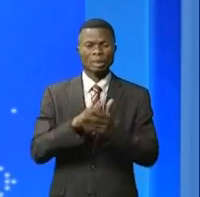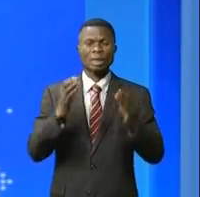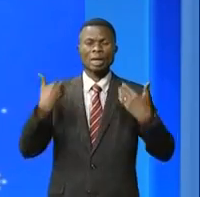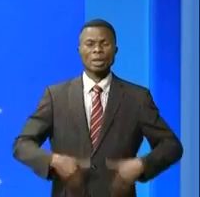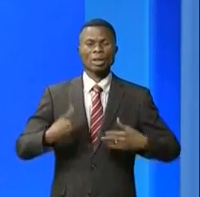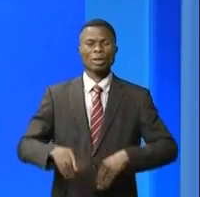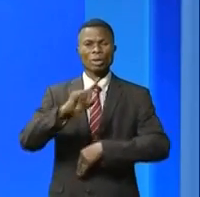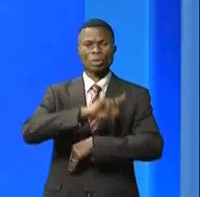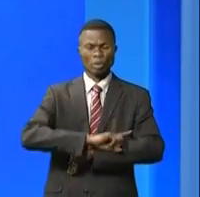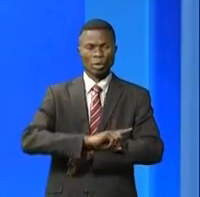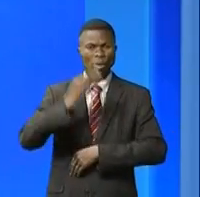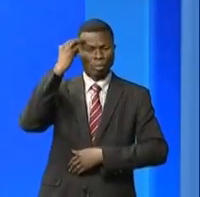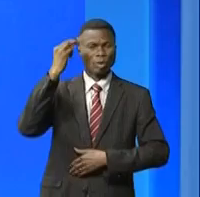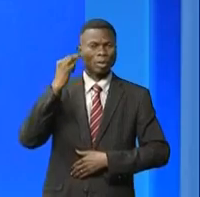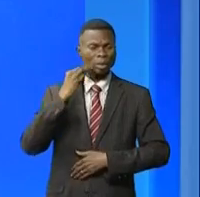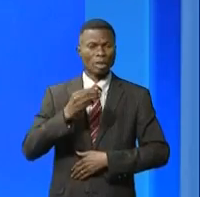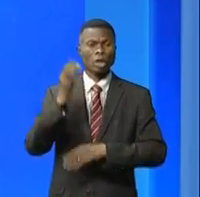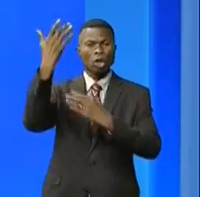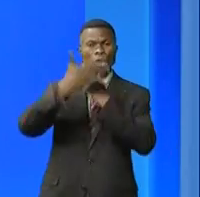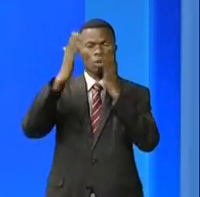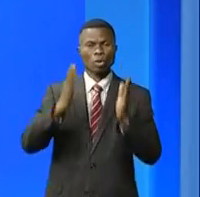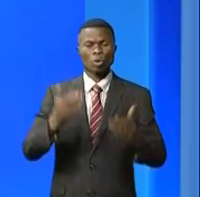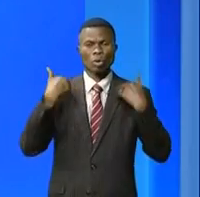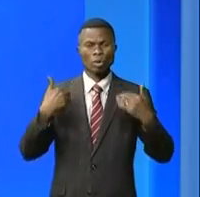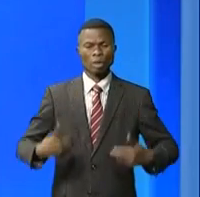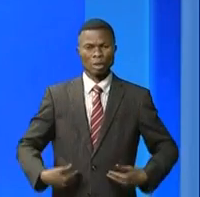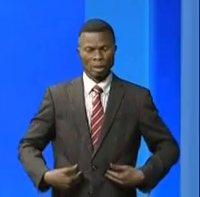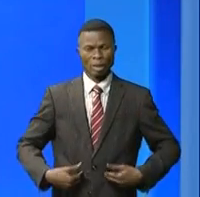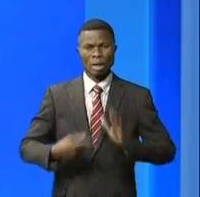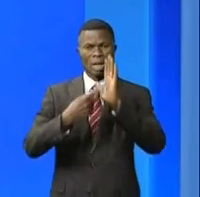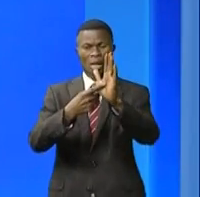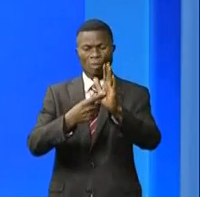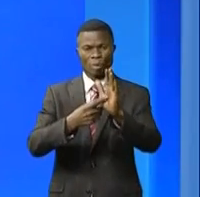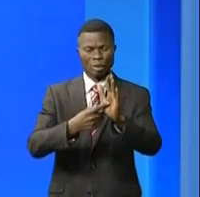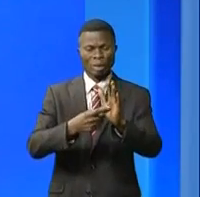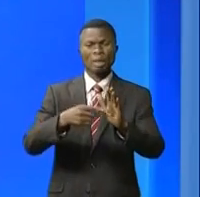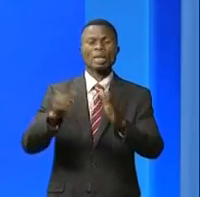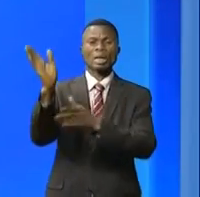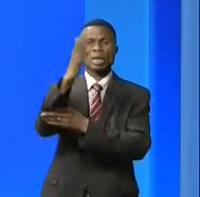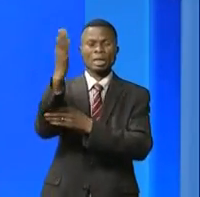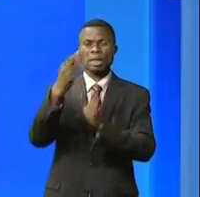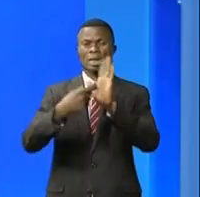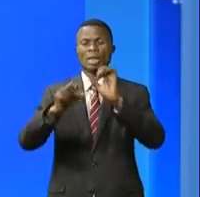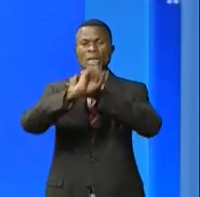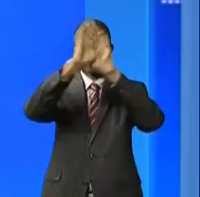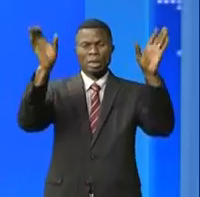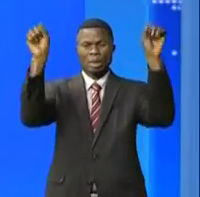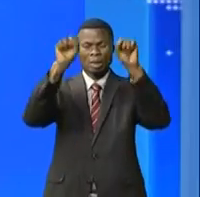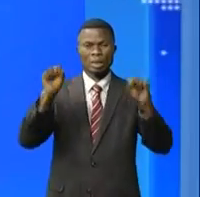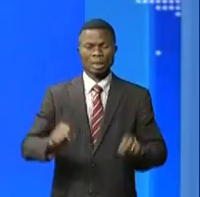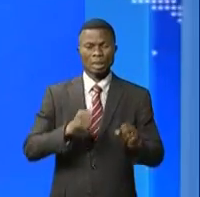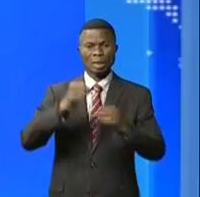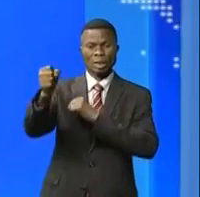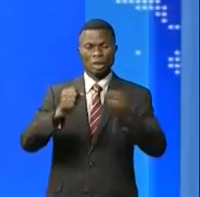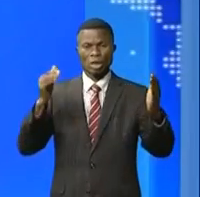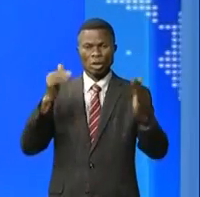célébration le ministre rwandais de la santé a présenté la torche qui symbolise la lumière dans le système de lutte